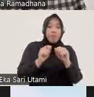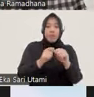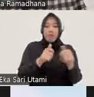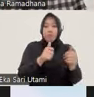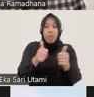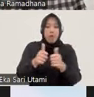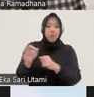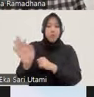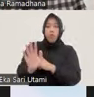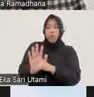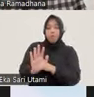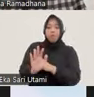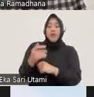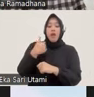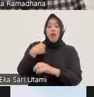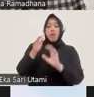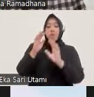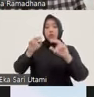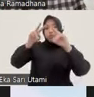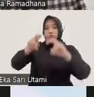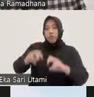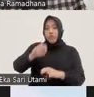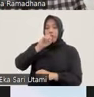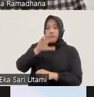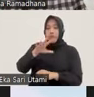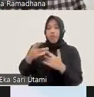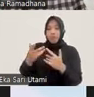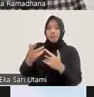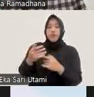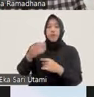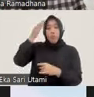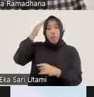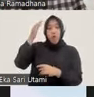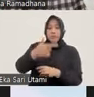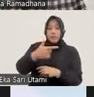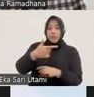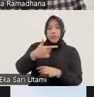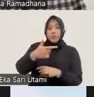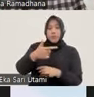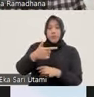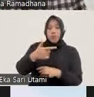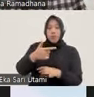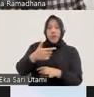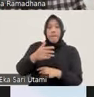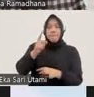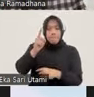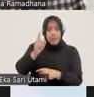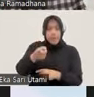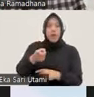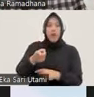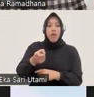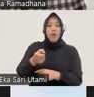Ada juga banyak survei yang mengatakan kepolisian itu pernah menjadi